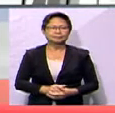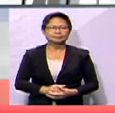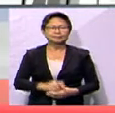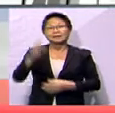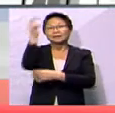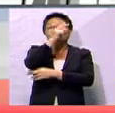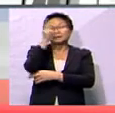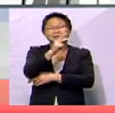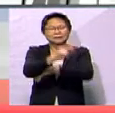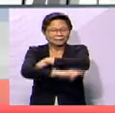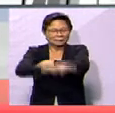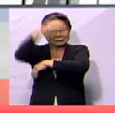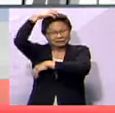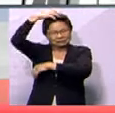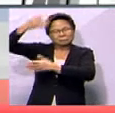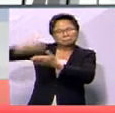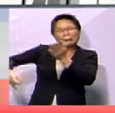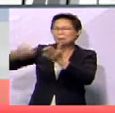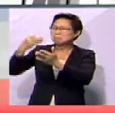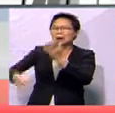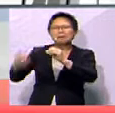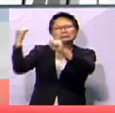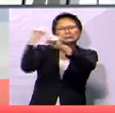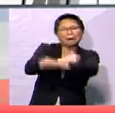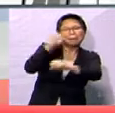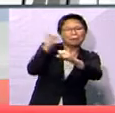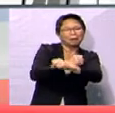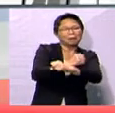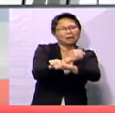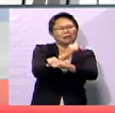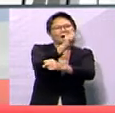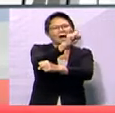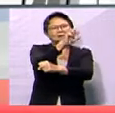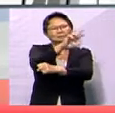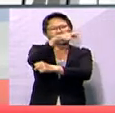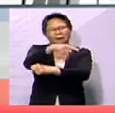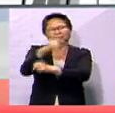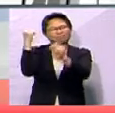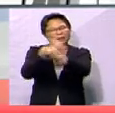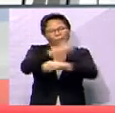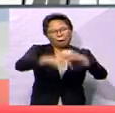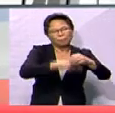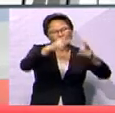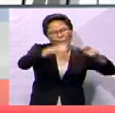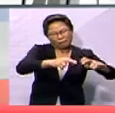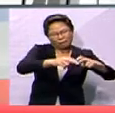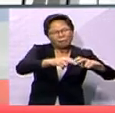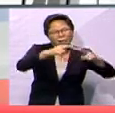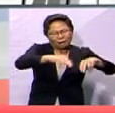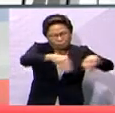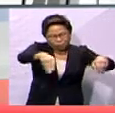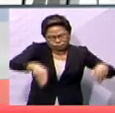Kerajaan Negeri Selangor gagal untuk mencabar cadangan Suruhan Jaya Pilihan Raya SPR berhubung kajian semula